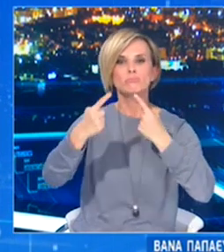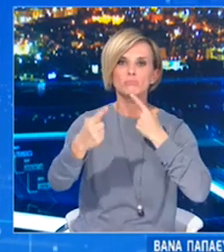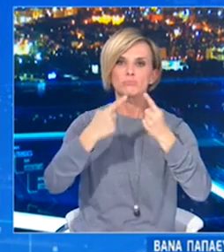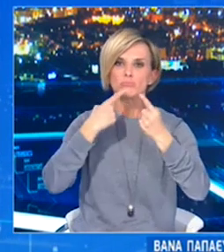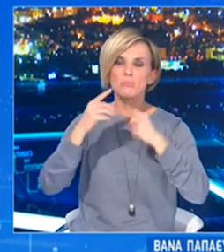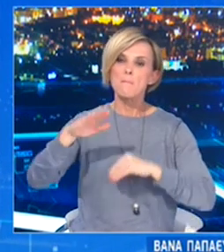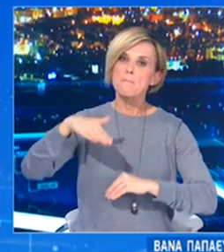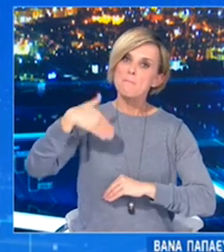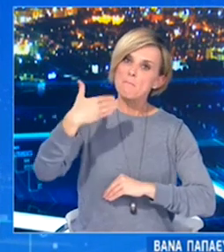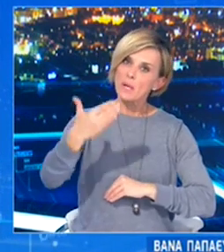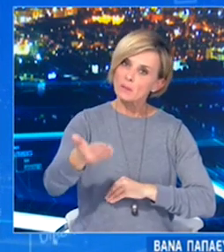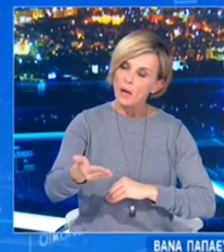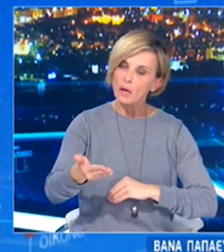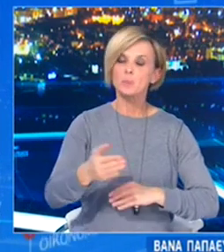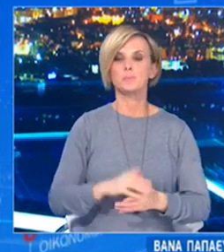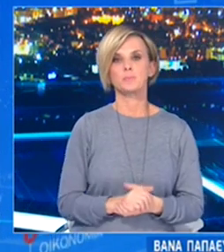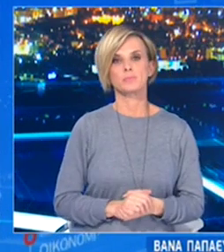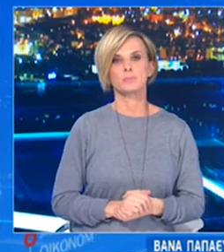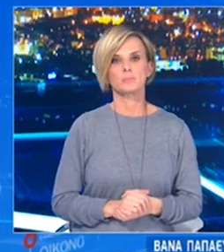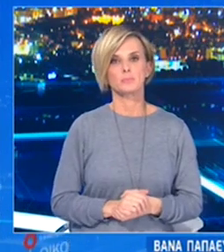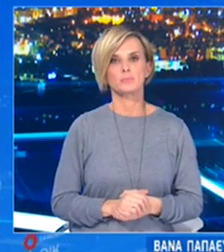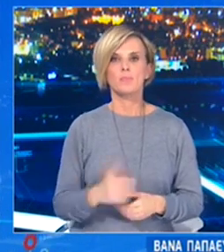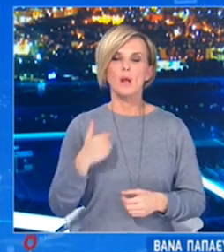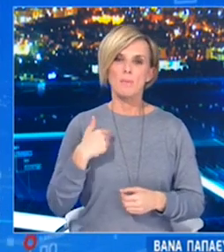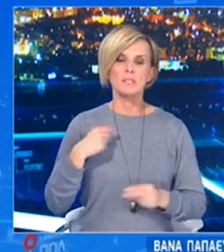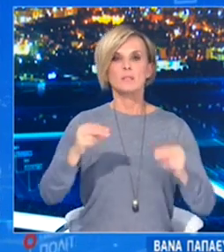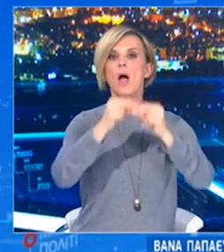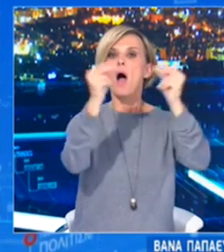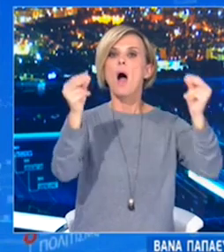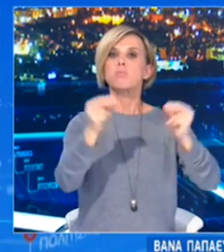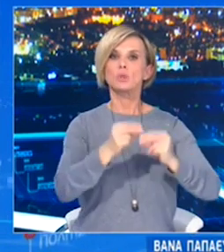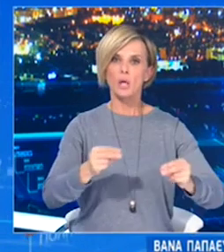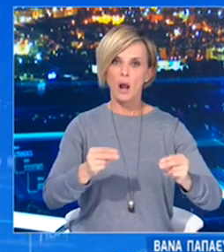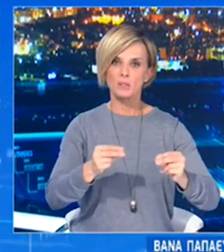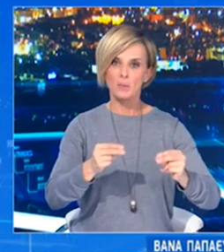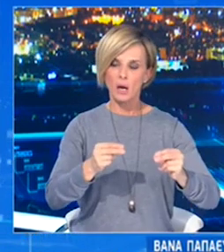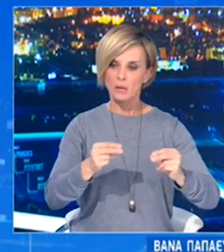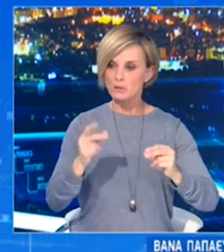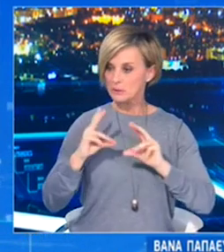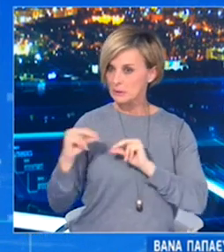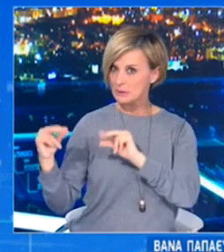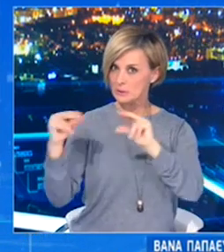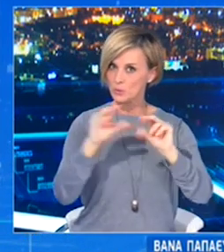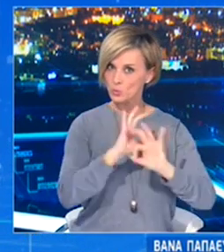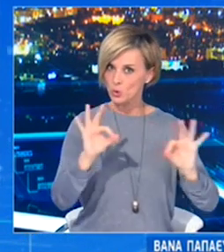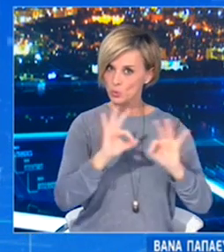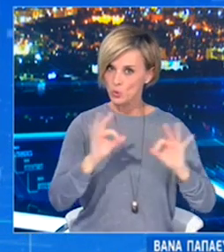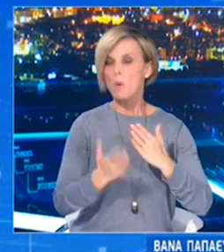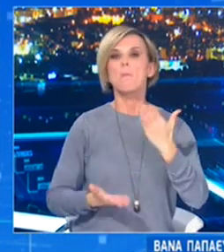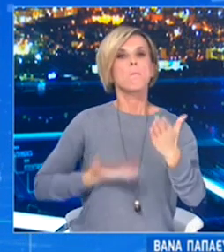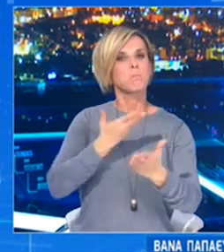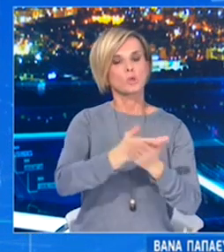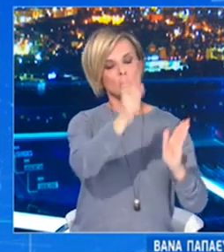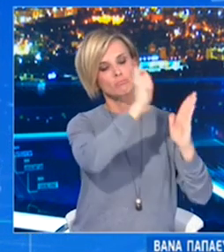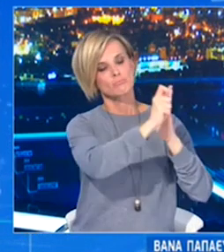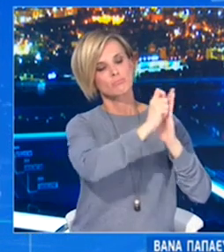από αρκετή συζήτηση, εισηγούμαστε στην πολιτεία την πρότασή μας για το κάθε θέμα και